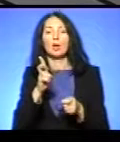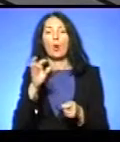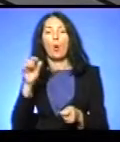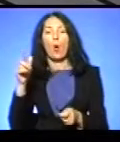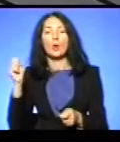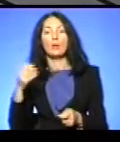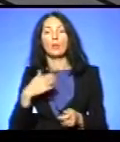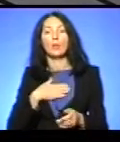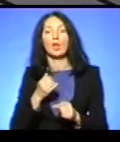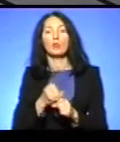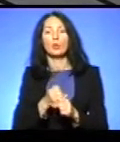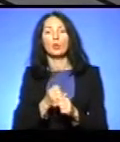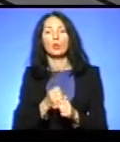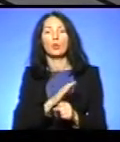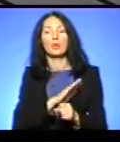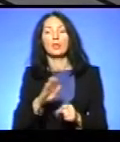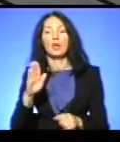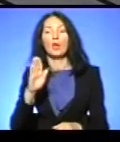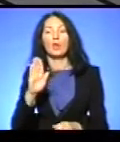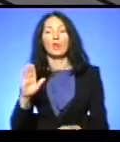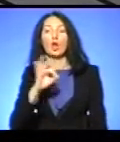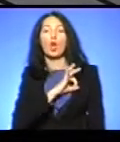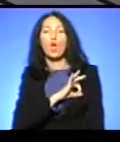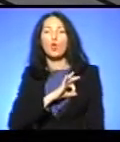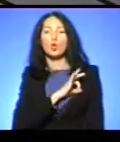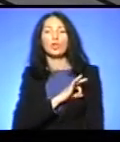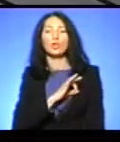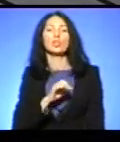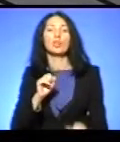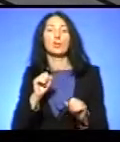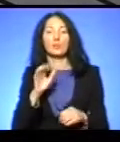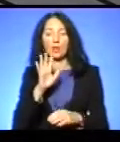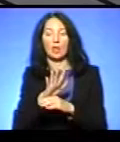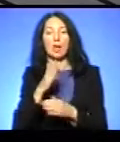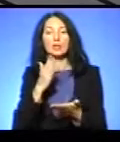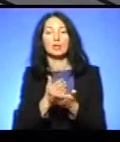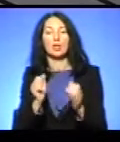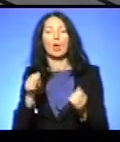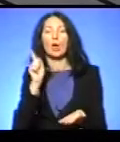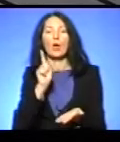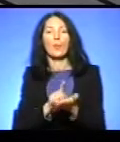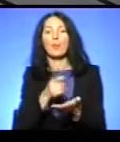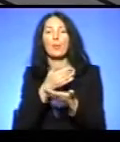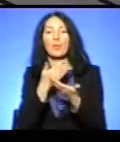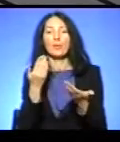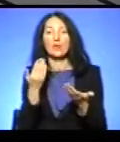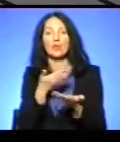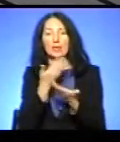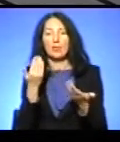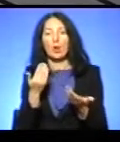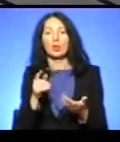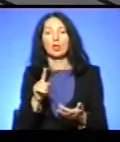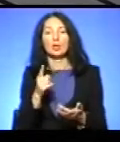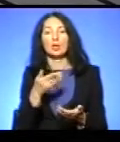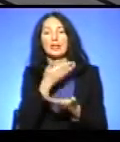що ми працюємо не в юридичній правовій. Юридичний наказ є, але повноважень немає. Власне, про те, що немає